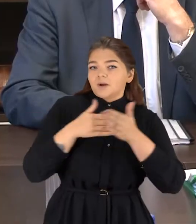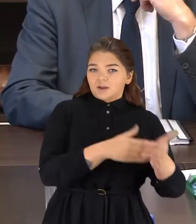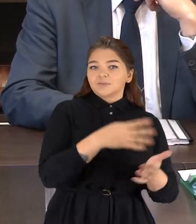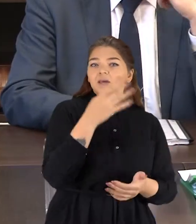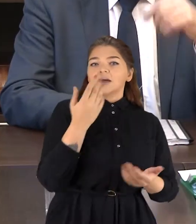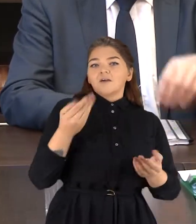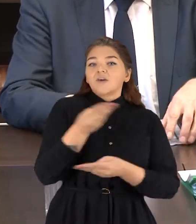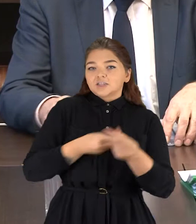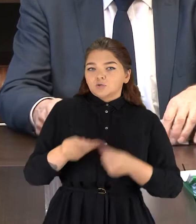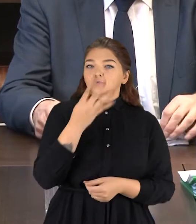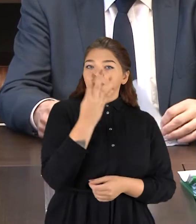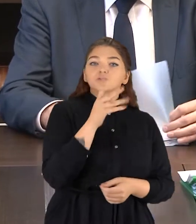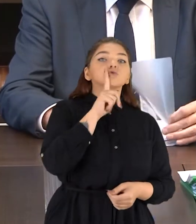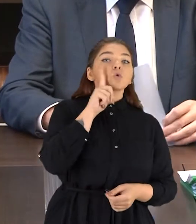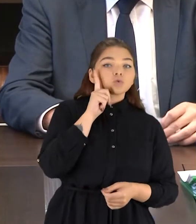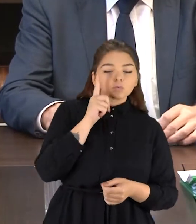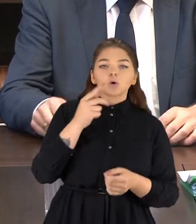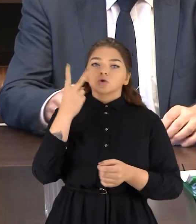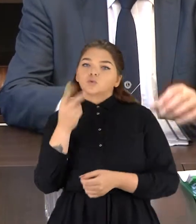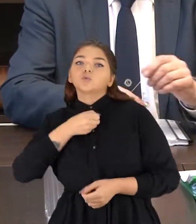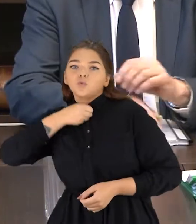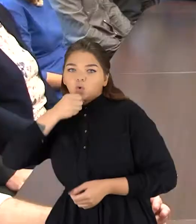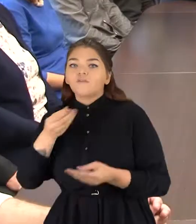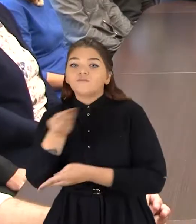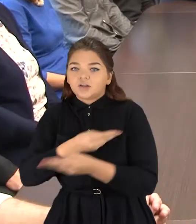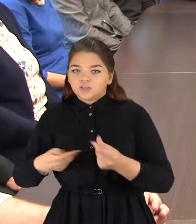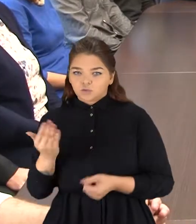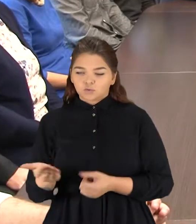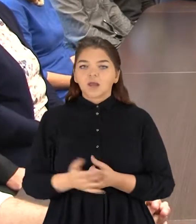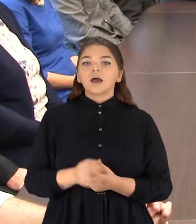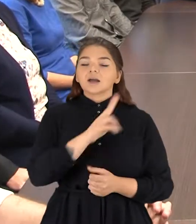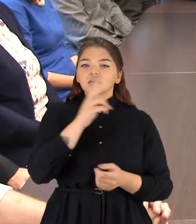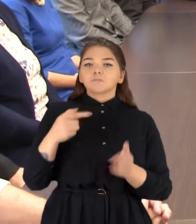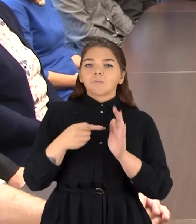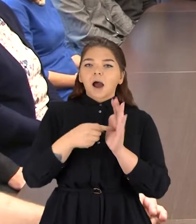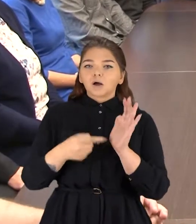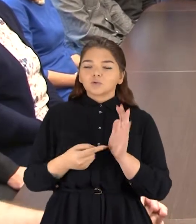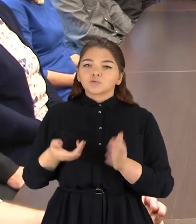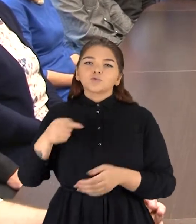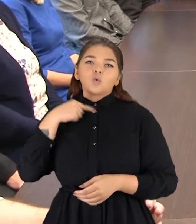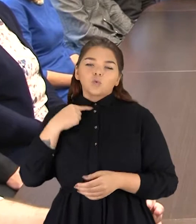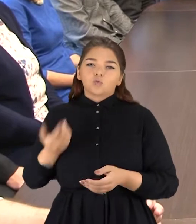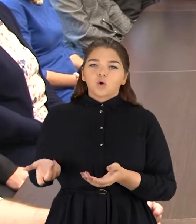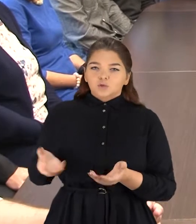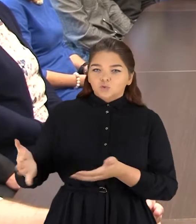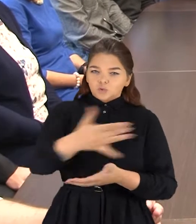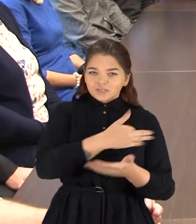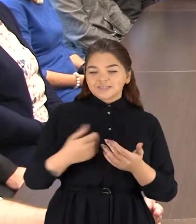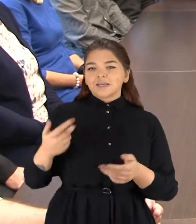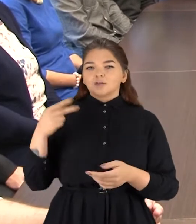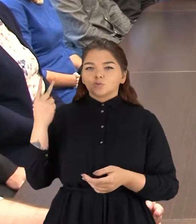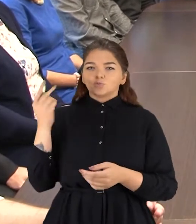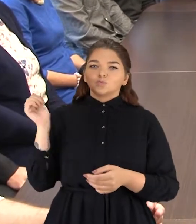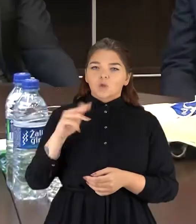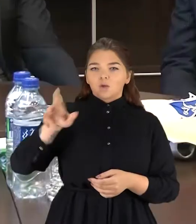keturis jaunimo kategorijos ir du vyresnio amžiaus. Šiemet tris daugiausia konkurso balų surinkusis verslininkus iki 1000 eurų sumą paremi ir